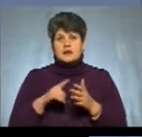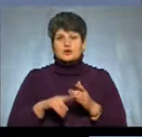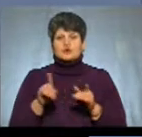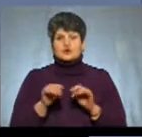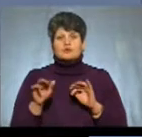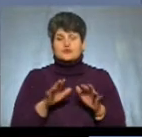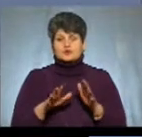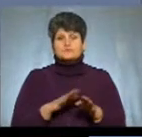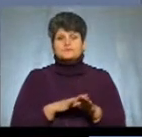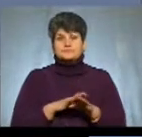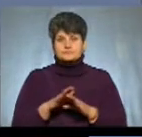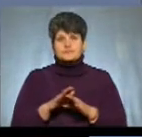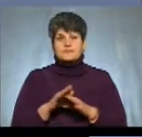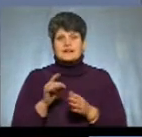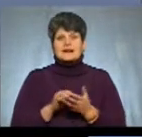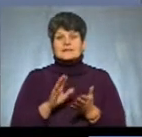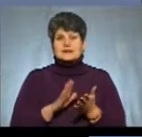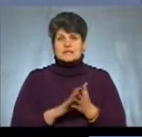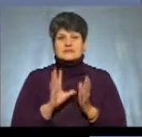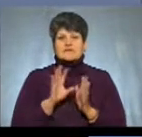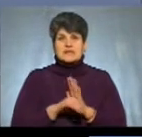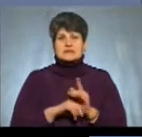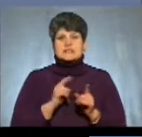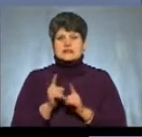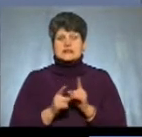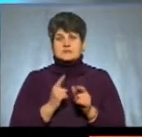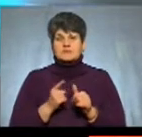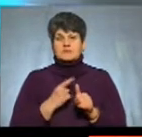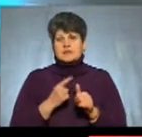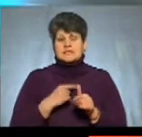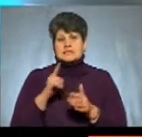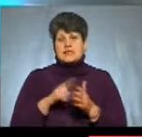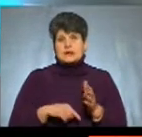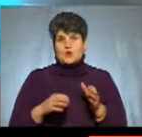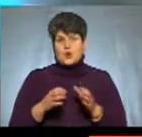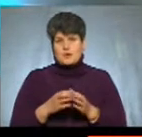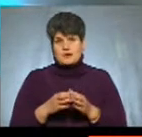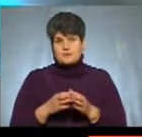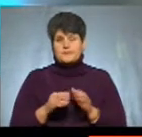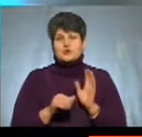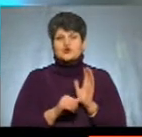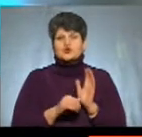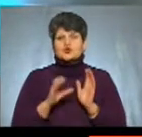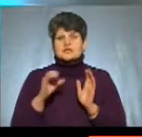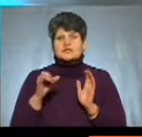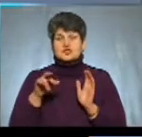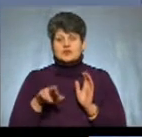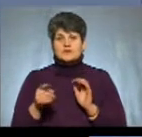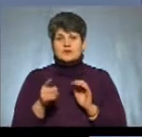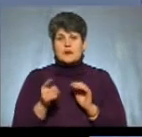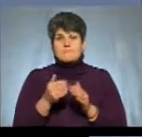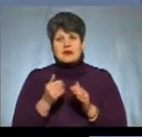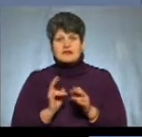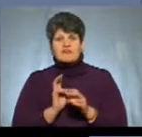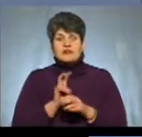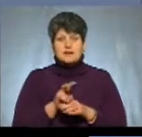здійснення реєстрації і внесення змін до назв релігійної громади. 6 січня у Тернополі перед вхідними